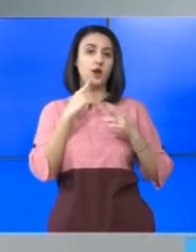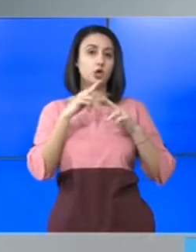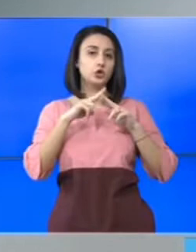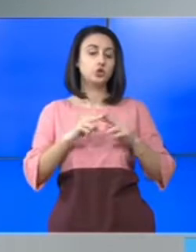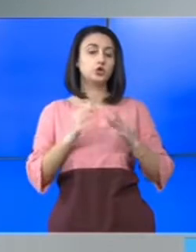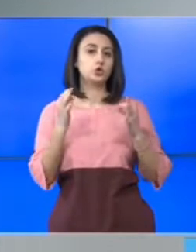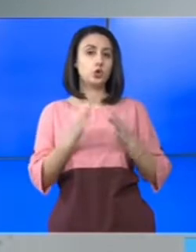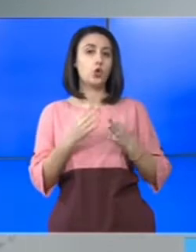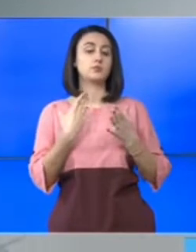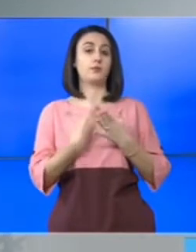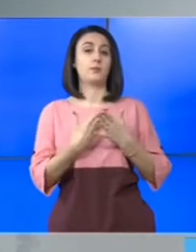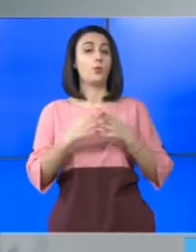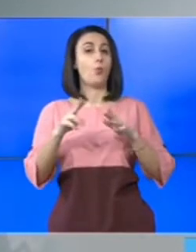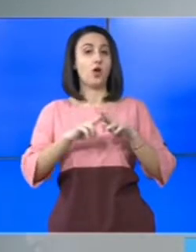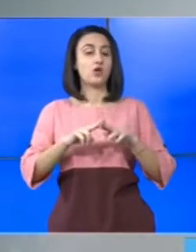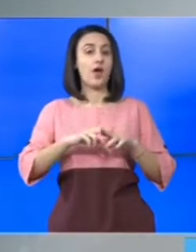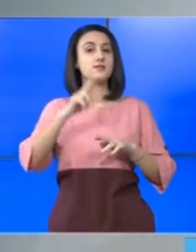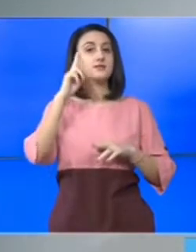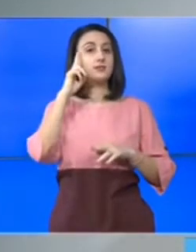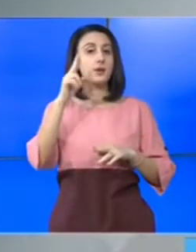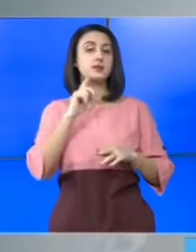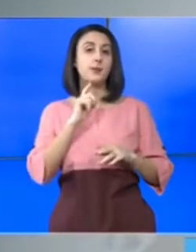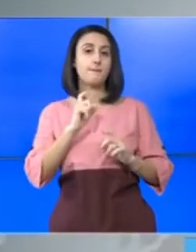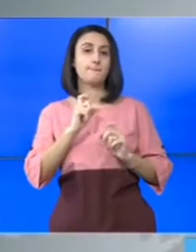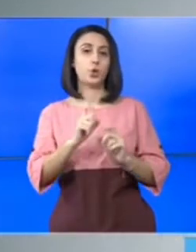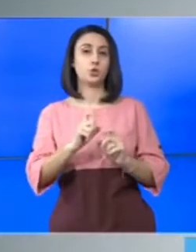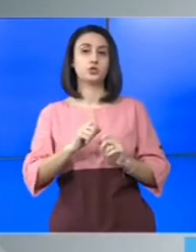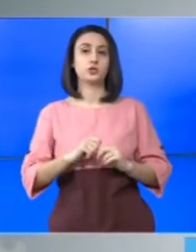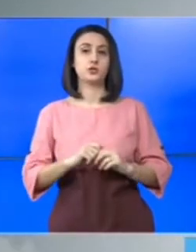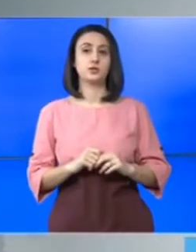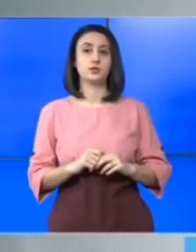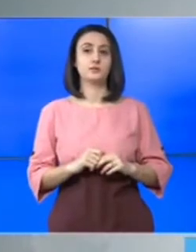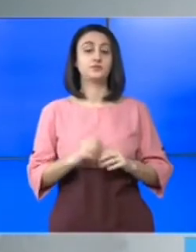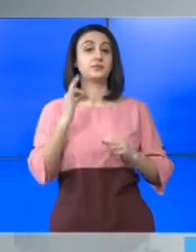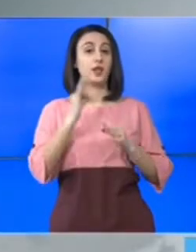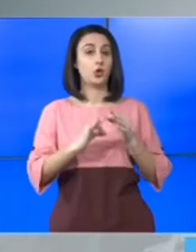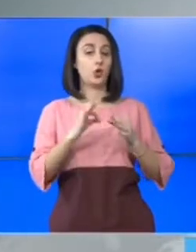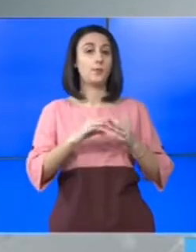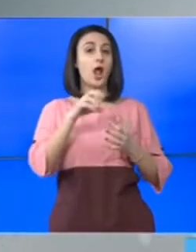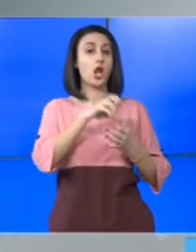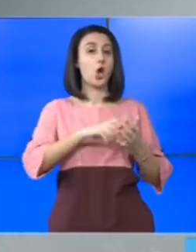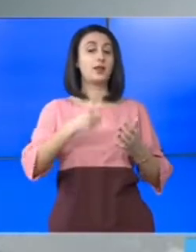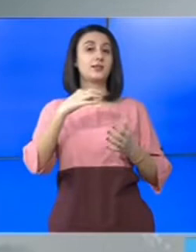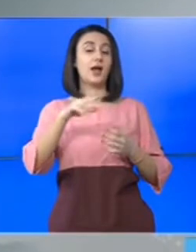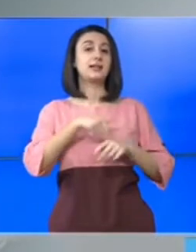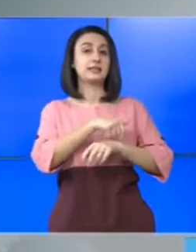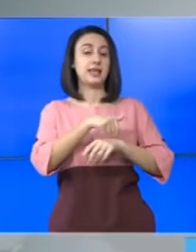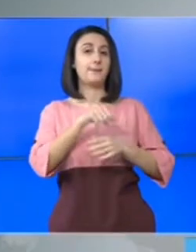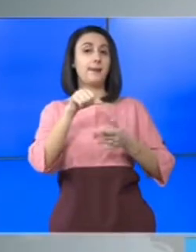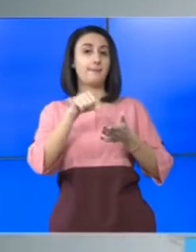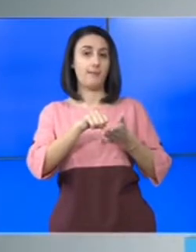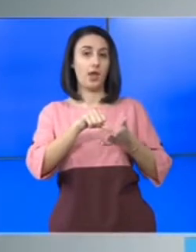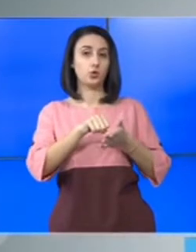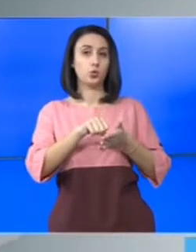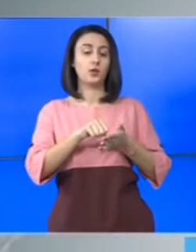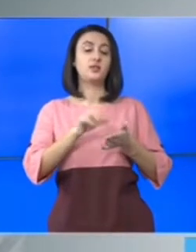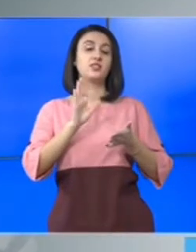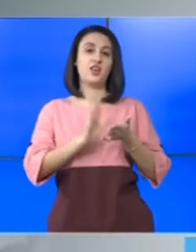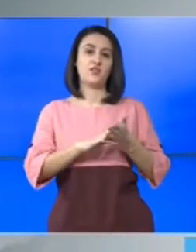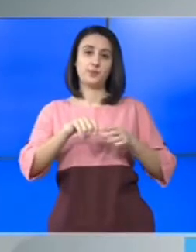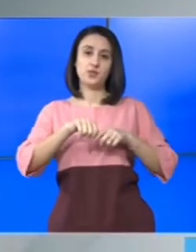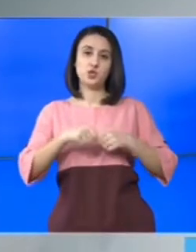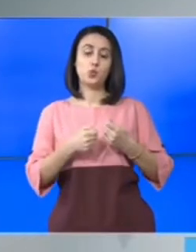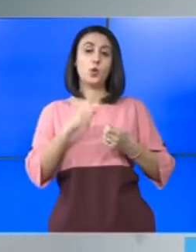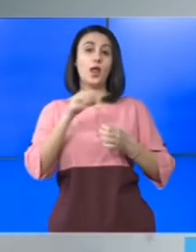tocmai pentru că așa speră să protejeze economia locală, doar că pe termen mediu de fapt distrucă